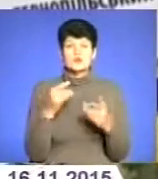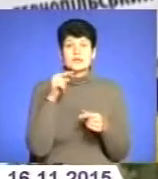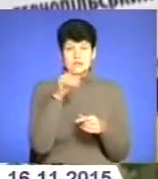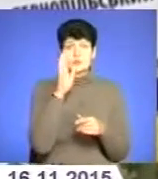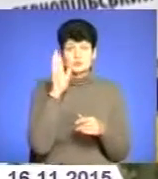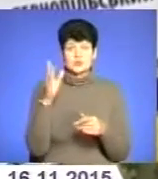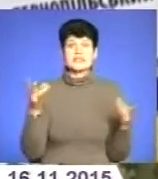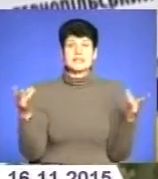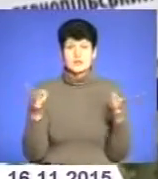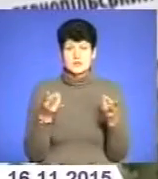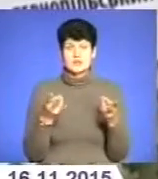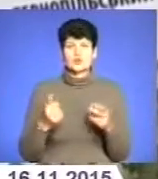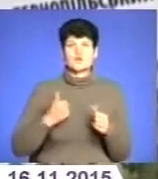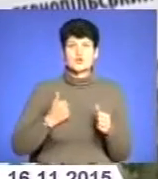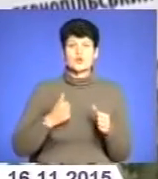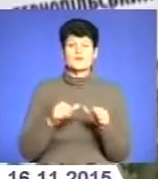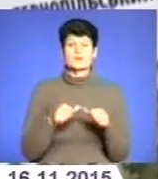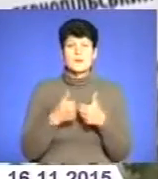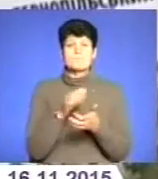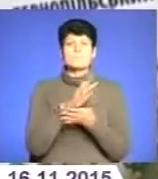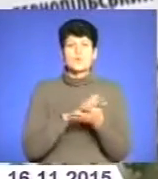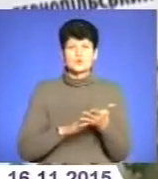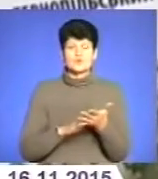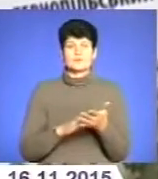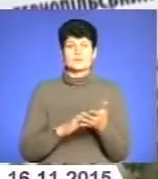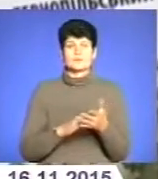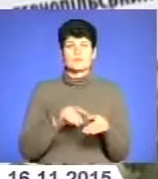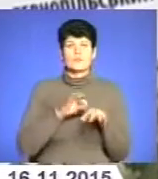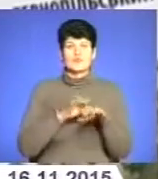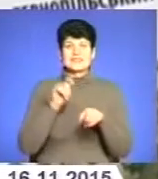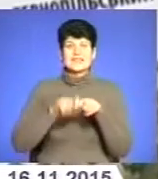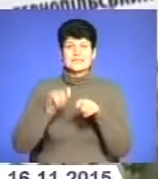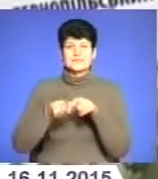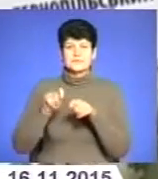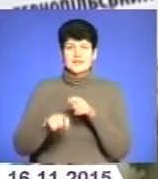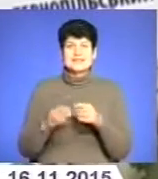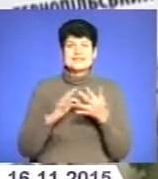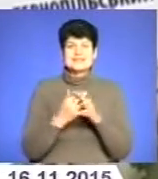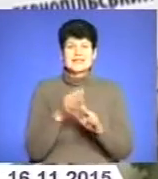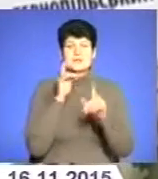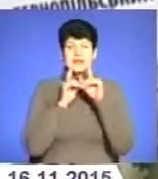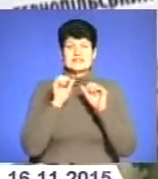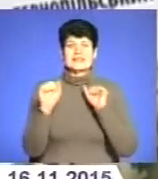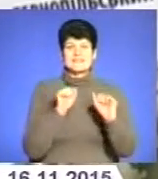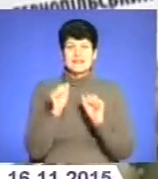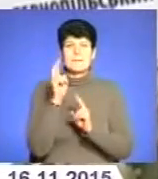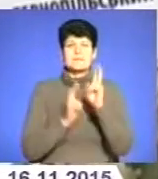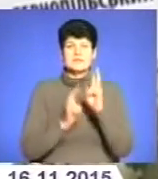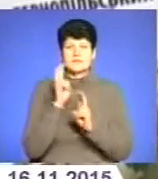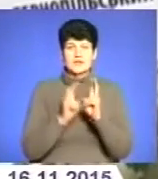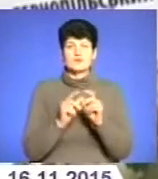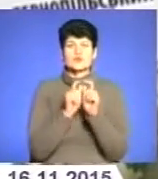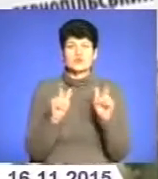необхідність, то військові комісаріати продовжують проводити звірки з сільськими радами, з керівниками підприємств, установ, які на